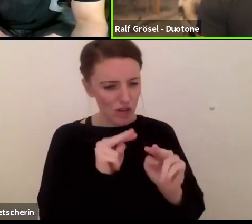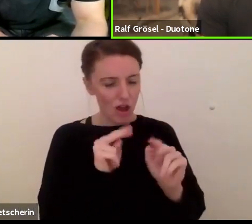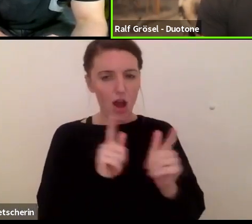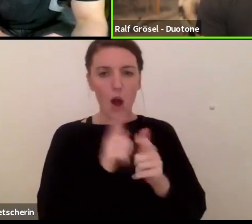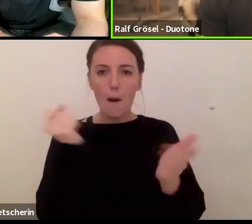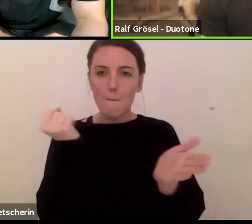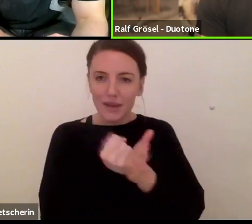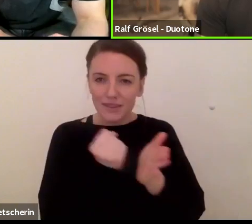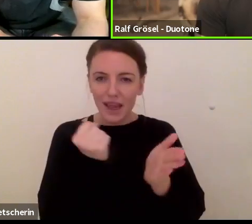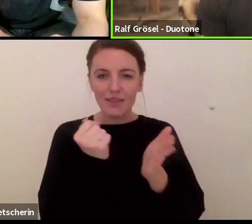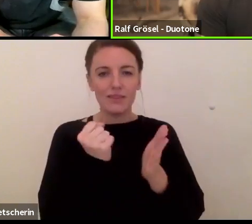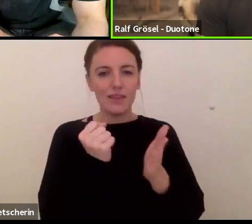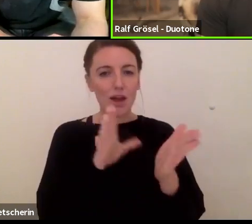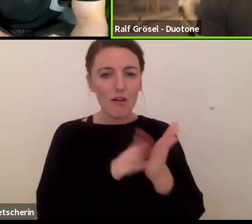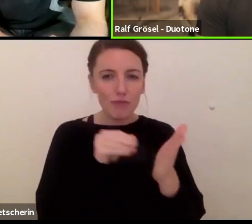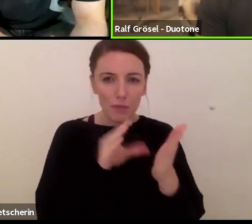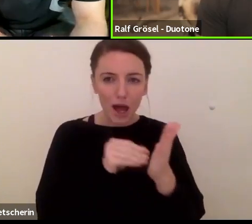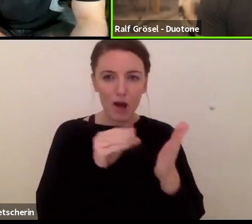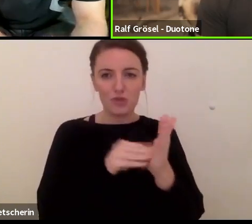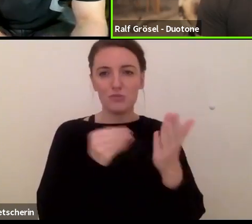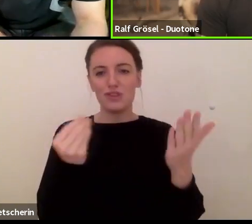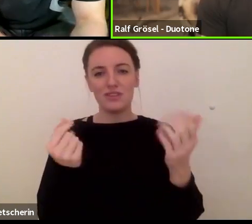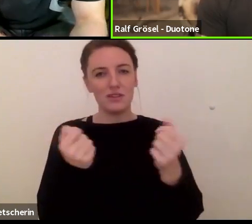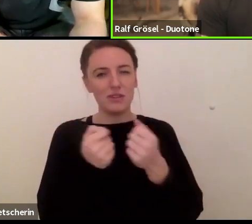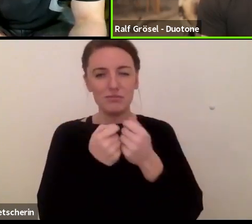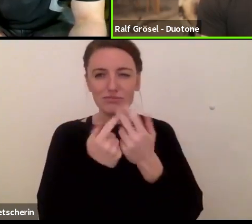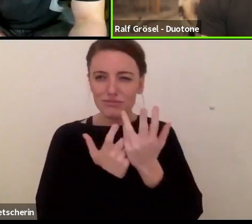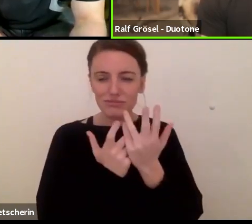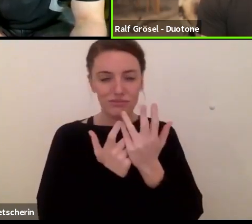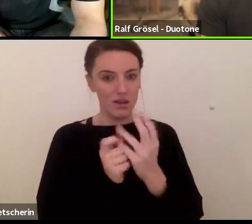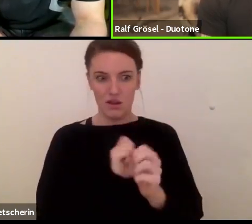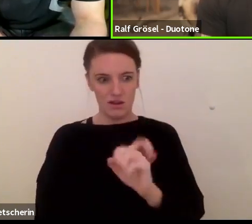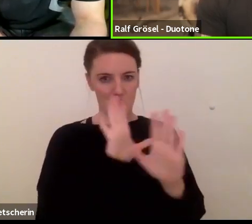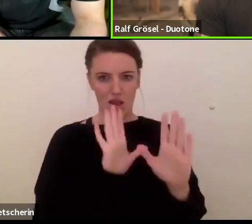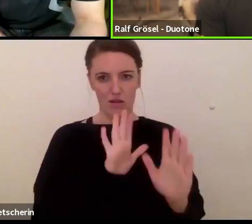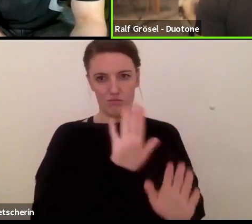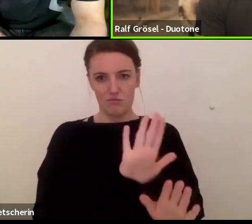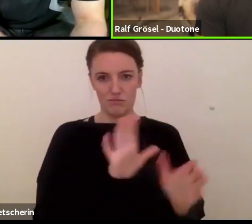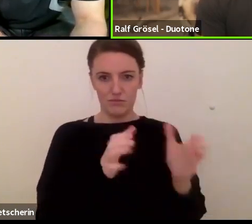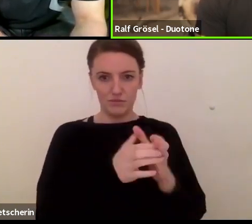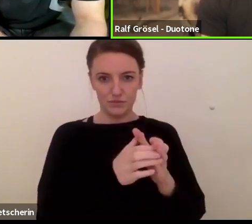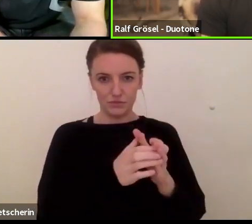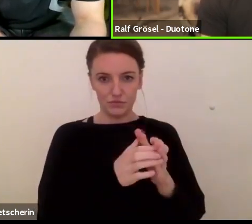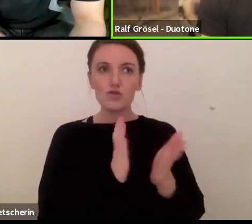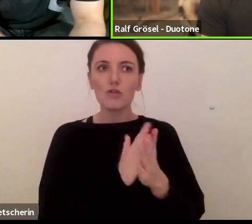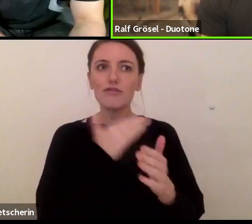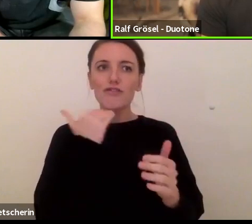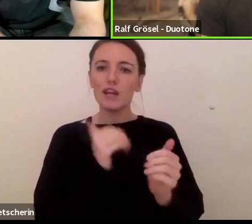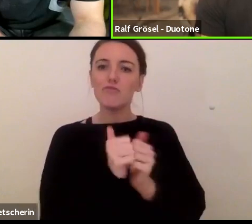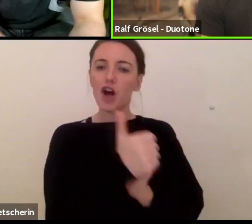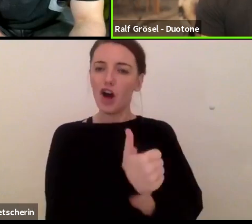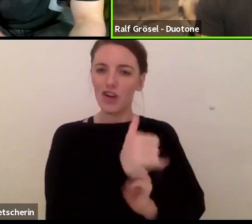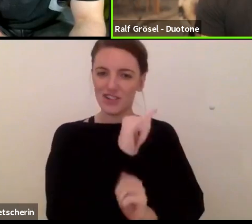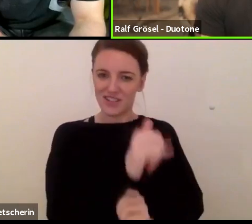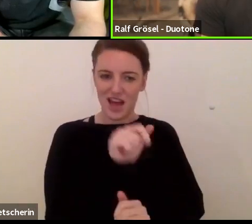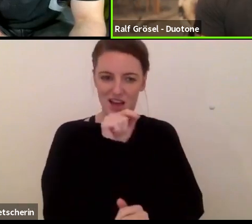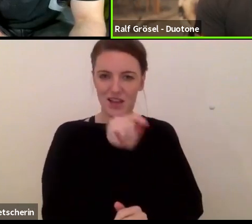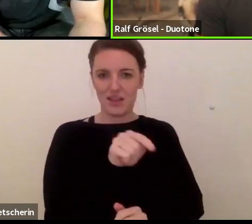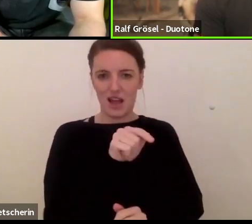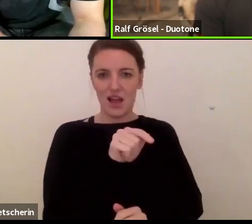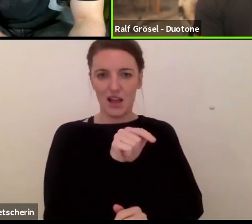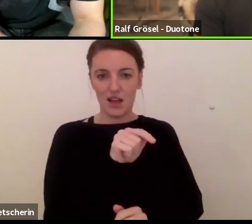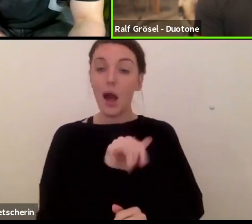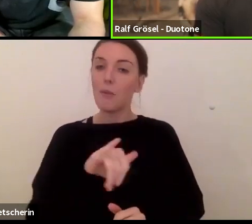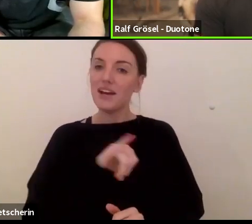mitgemacht, die letztendlich solchen Entwicklungen vorweg gegriffen haben. Interessanterweise sind die aber, obwohl sie in